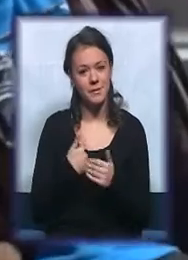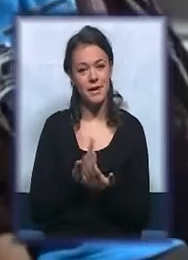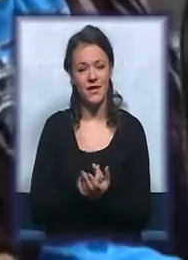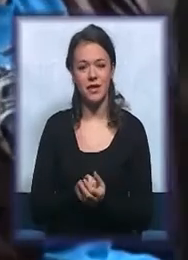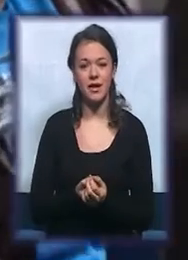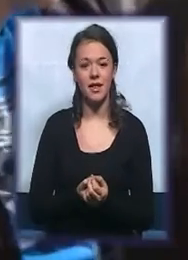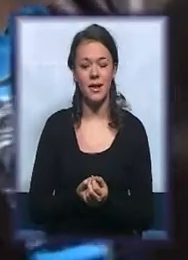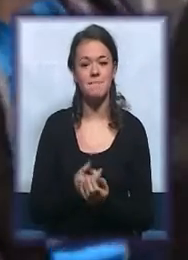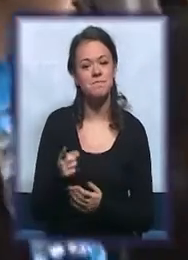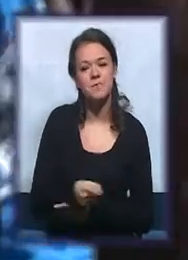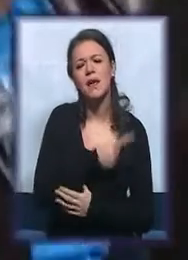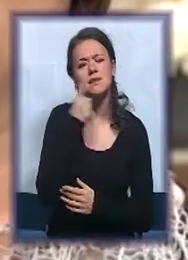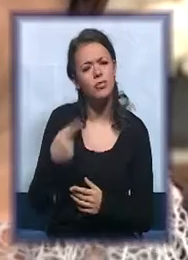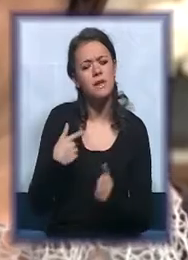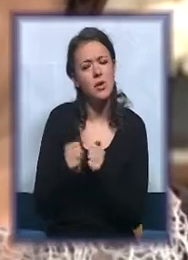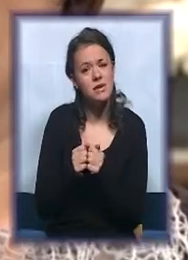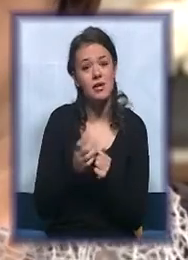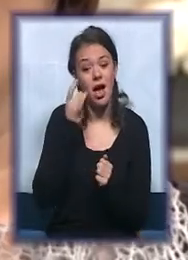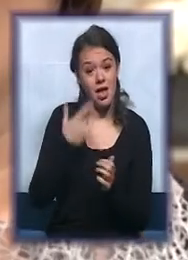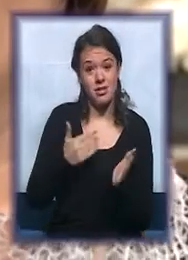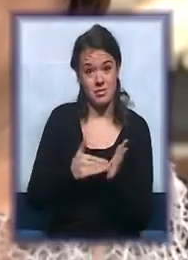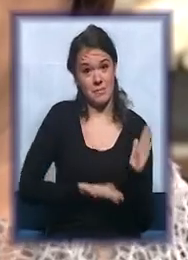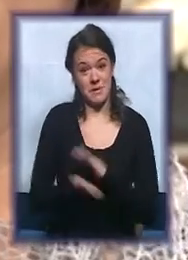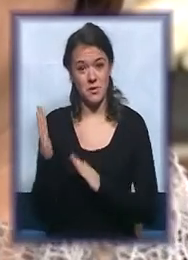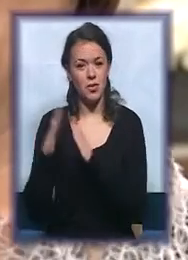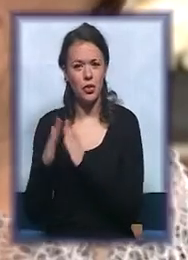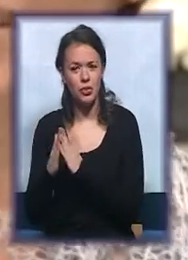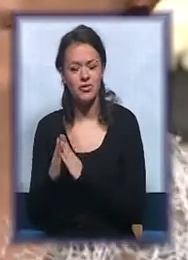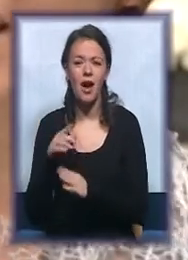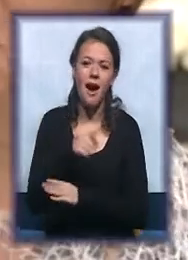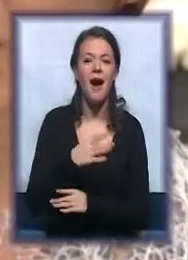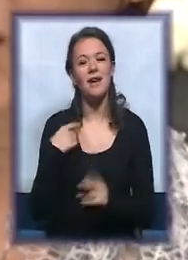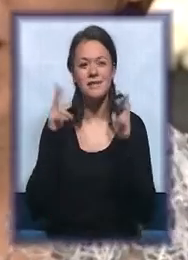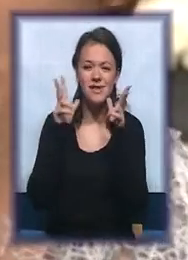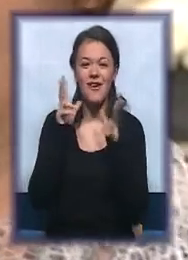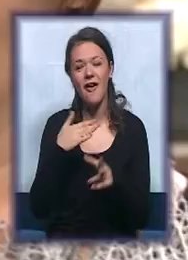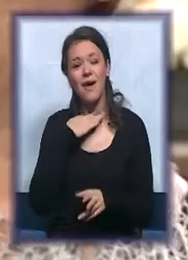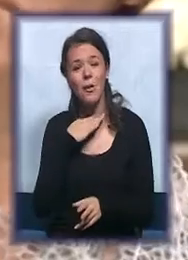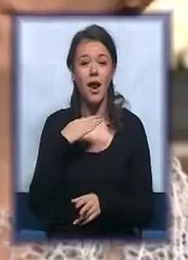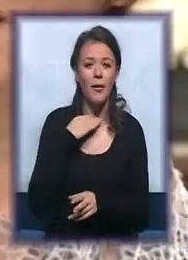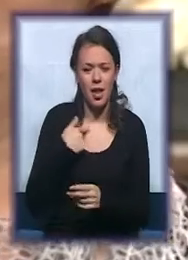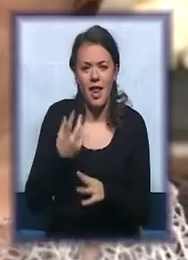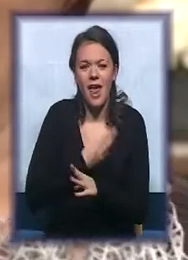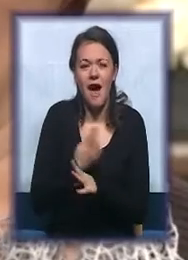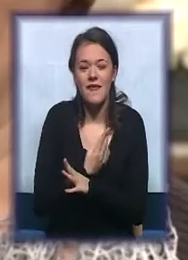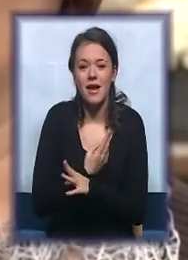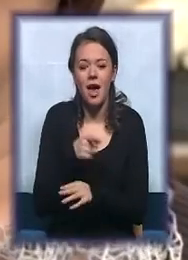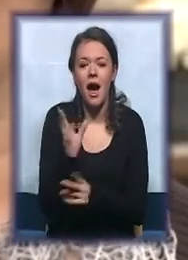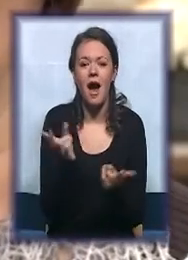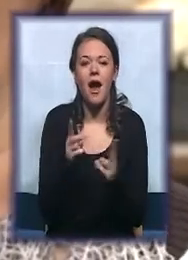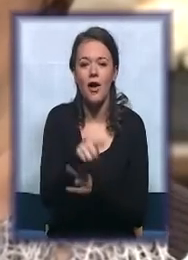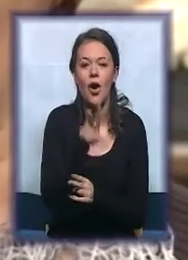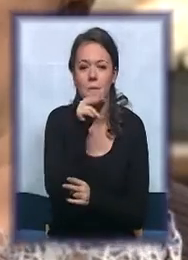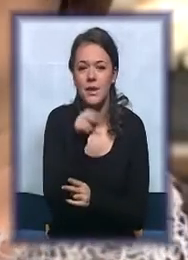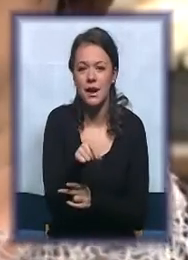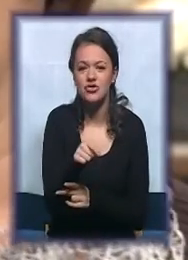i ceo dan smo sa njih, kad idemo u kuću, oni znaš, gule, gule, pa navikli smo i kako oni pričaju, mi pričamo isto. To